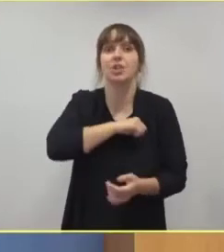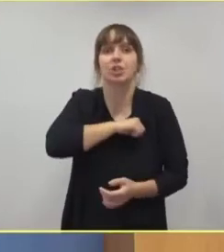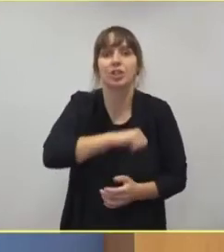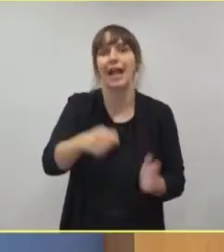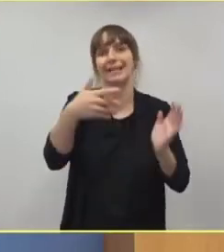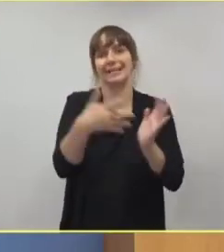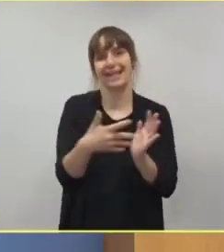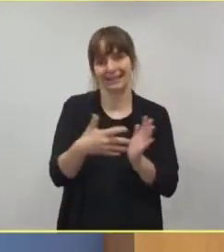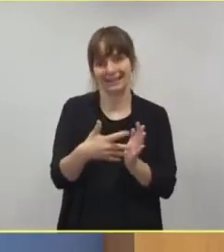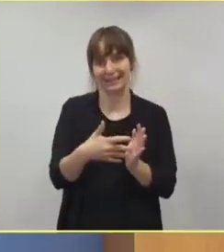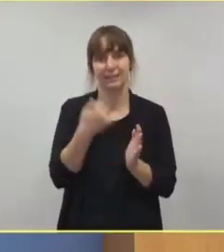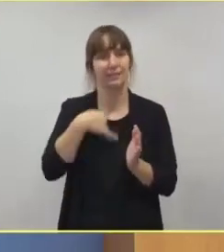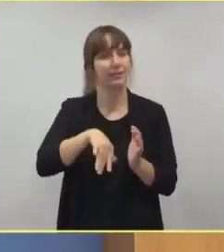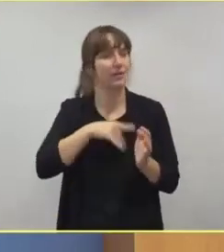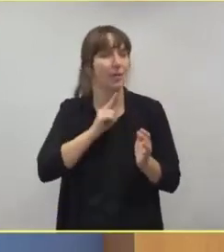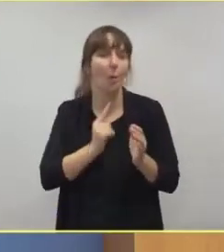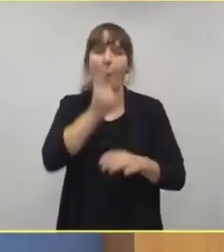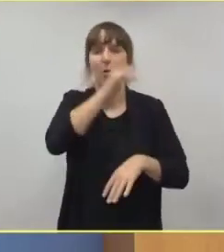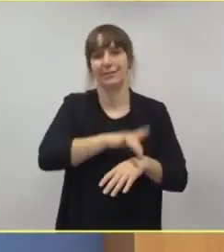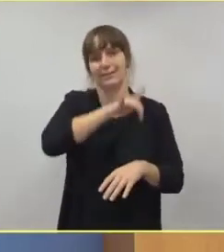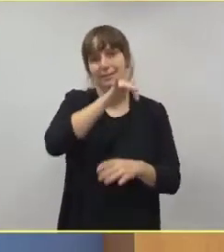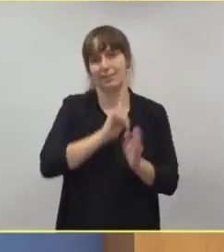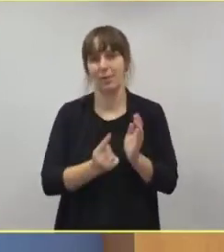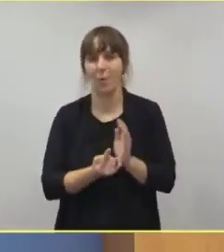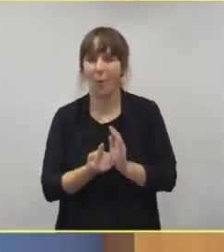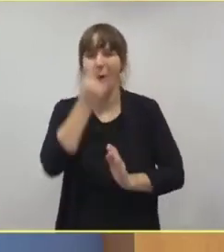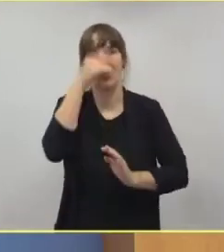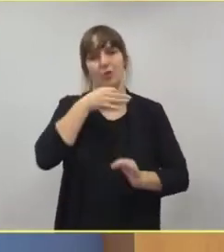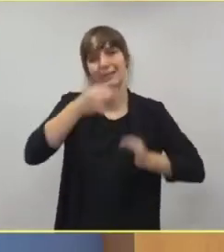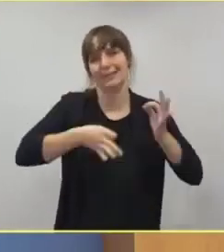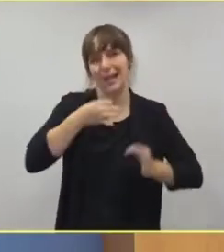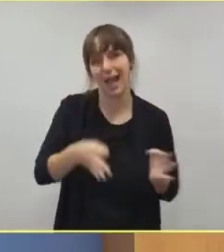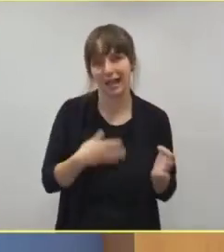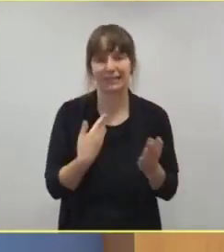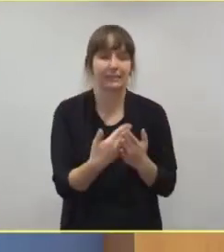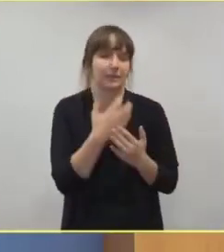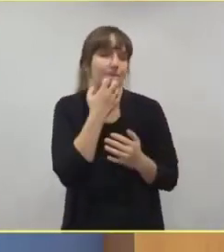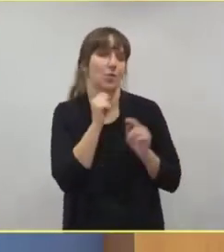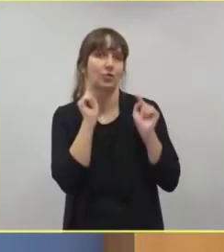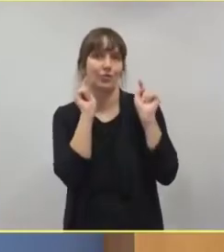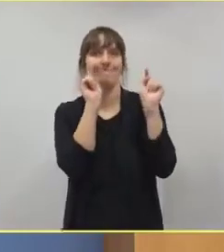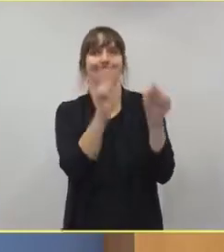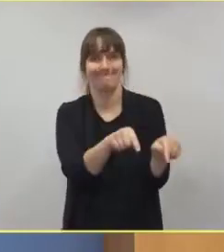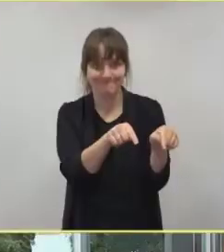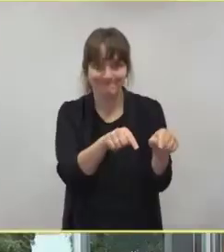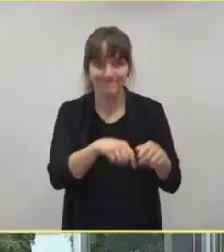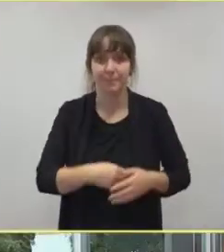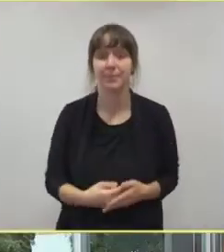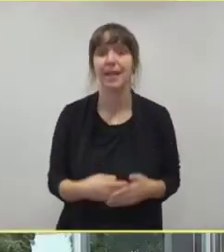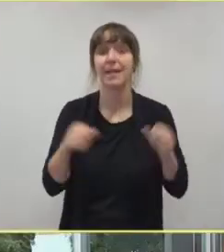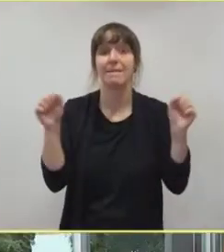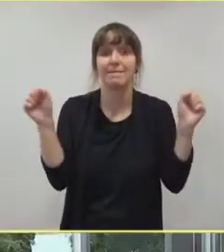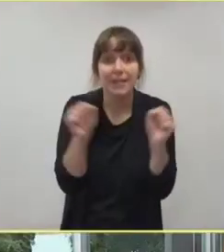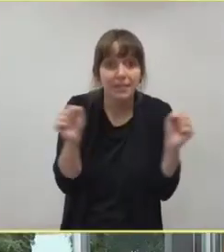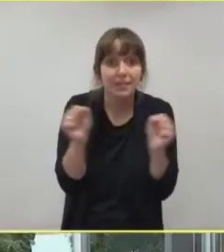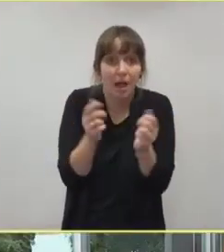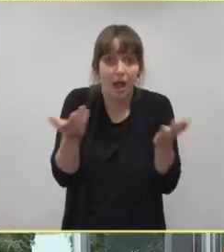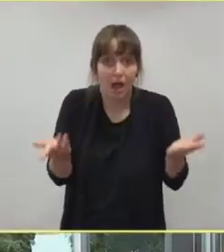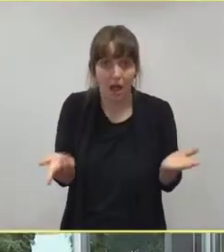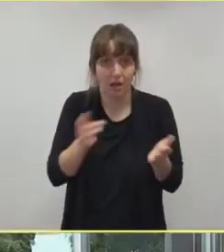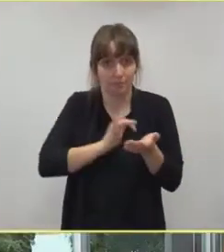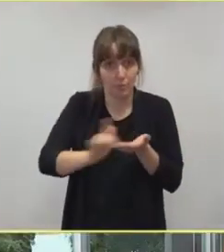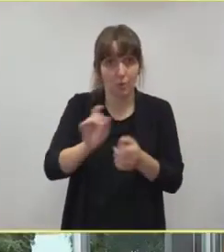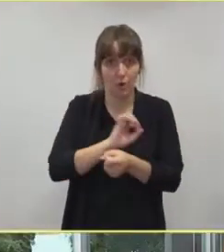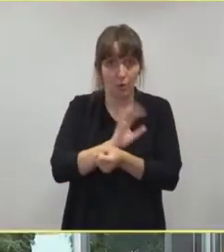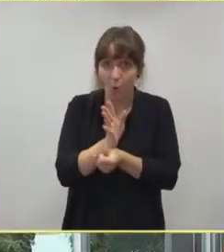hochspezifisch und hochsensitiv. Das wollen wir. Und sie haben im Winter eben nicht nur mit Corona zu tun, sondern auch